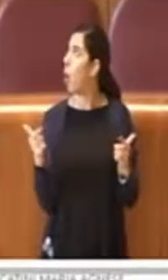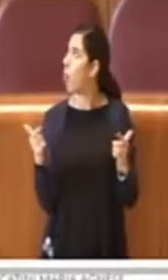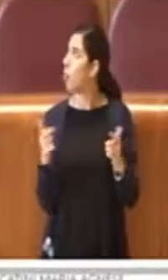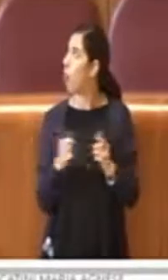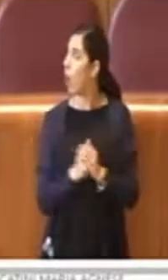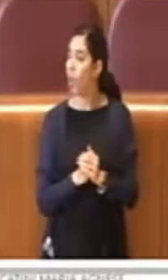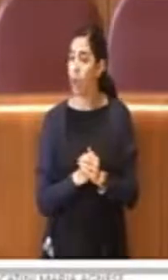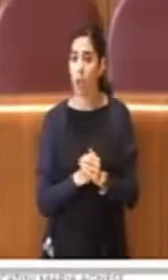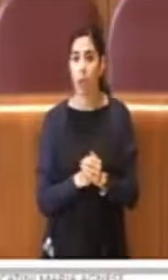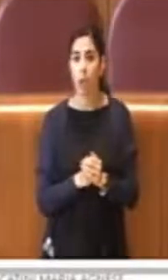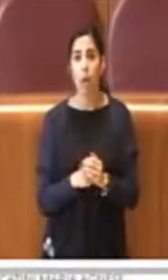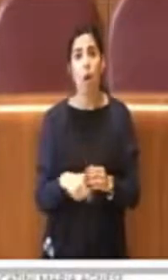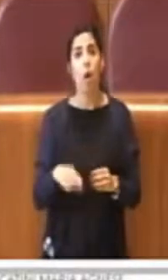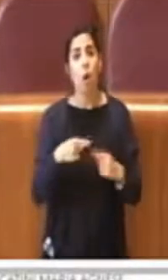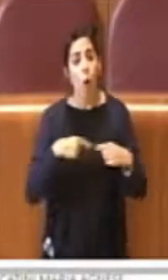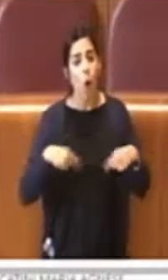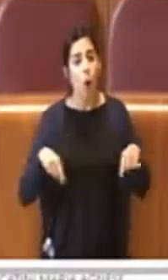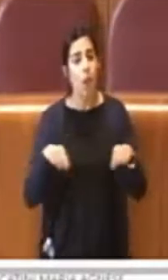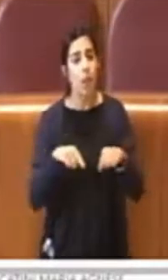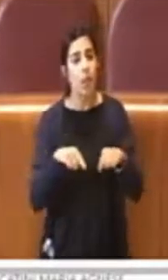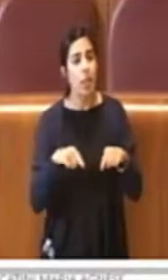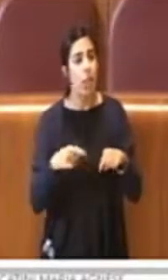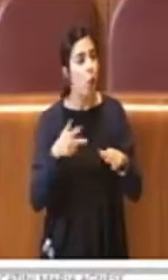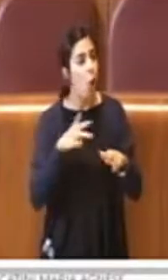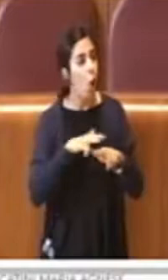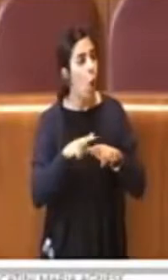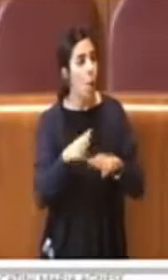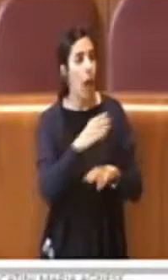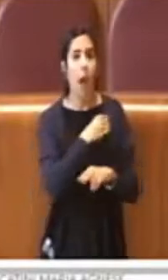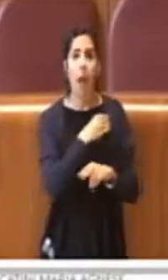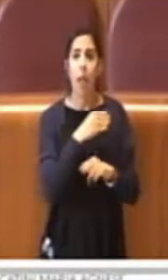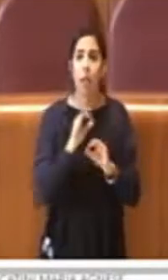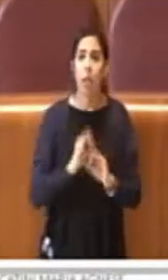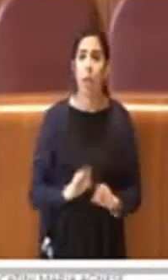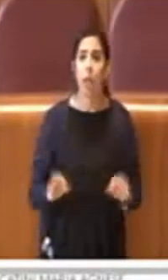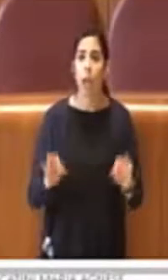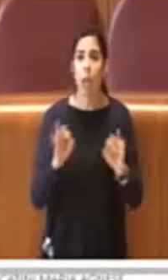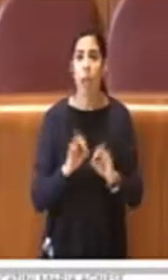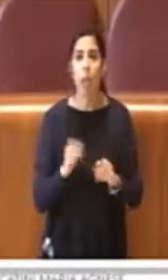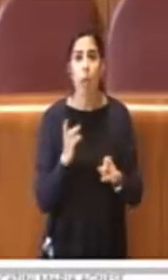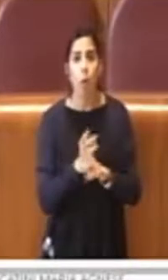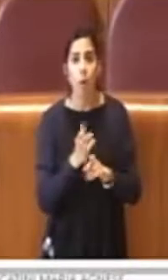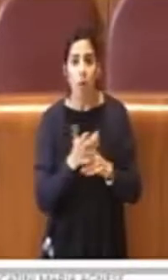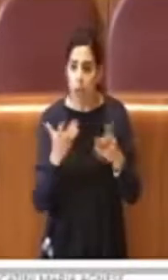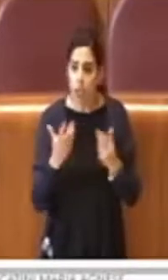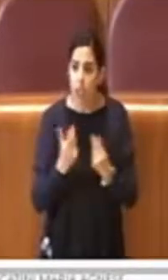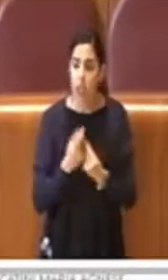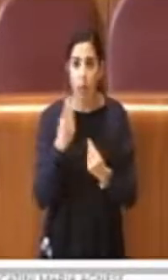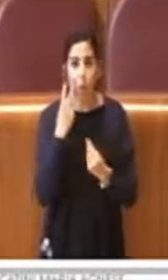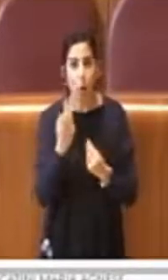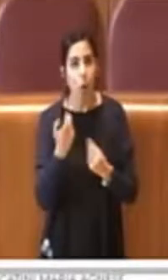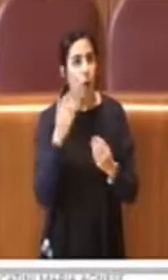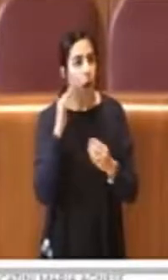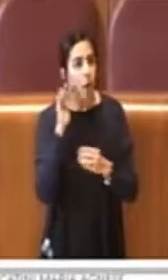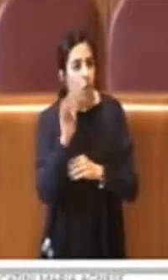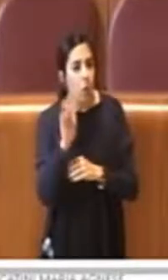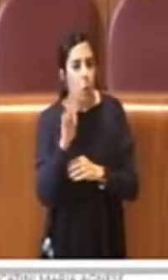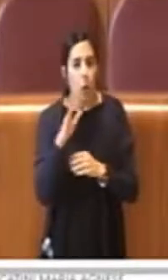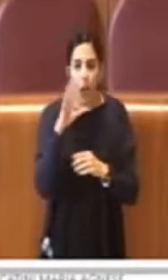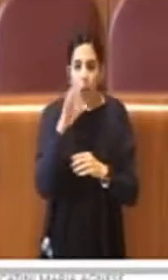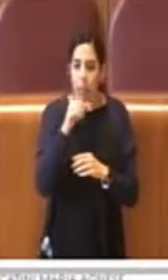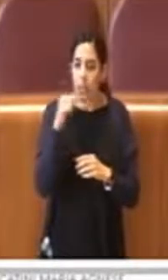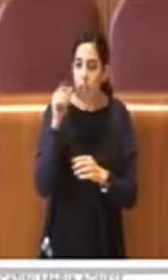è stato minimamente coinvolto in una partita così strategica per il futuro della città.